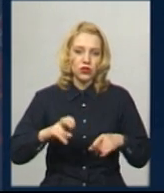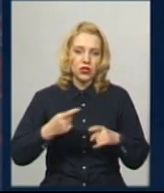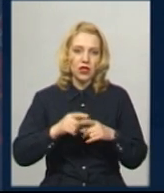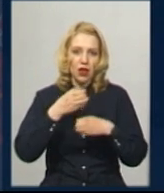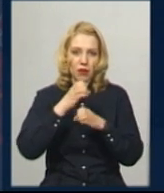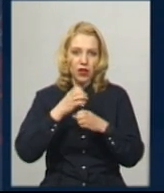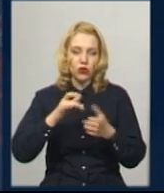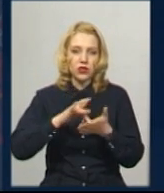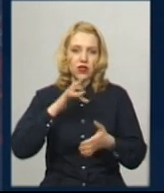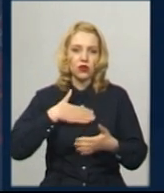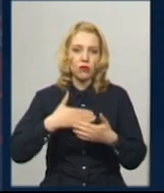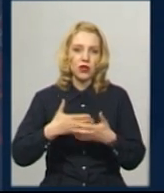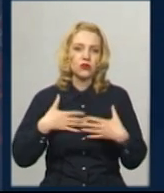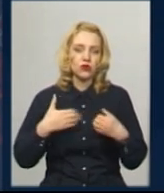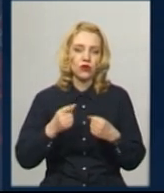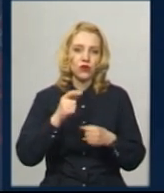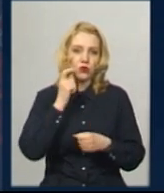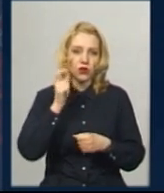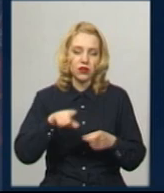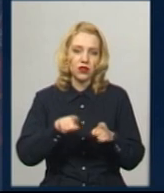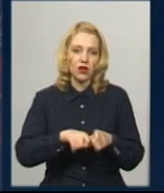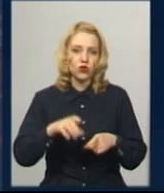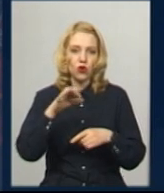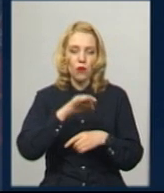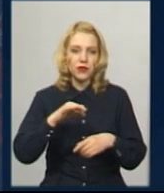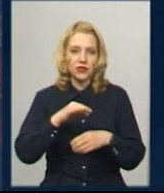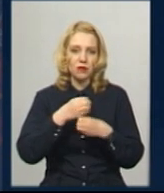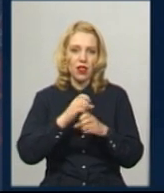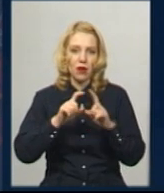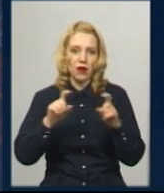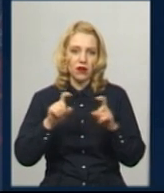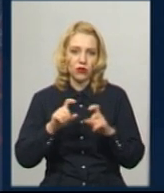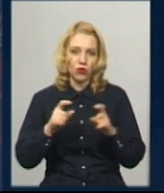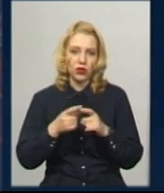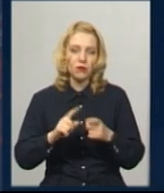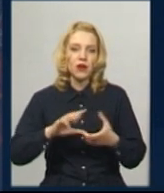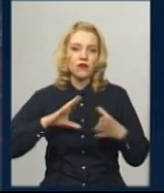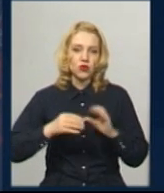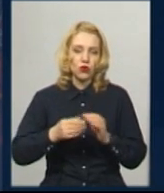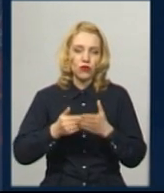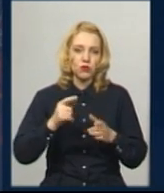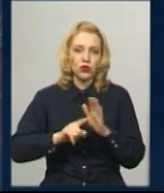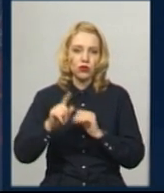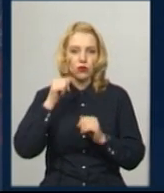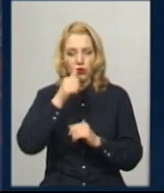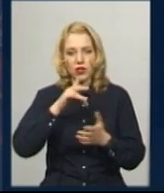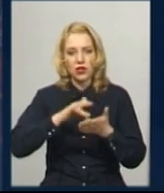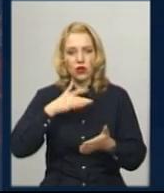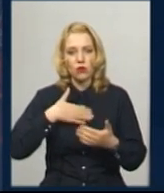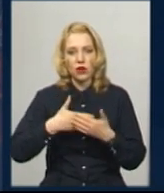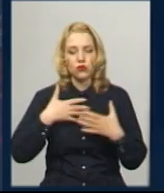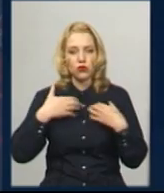Центру громадського здоров'я України, а також обласними лабораторіями. Всього з початку року Центр громадського здоров'я України